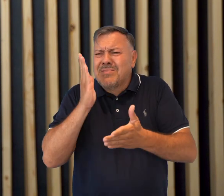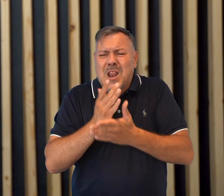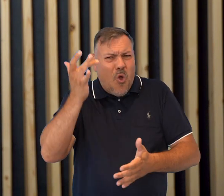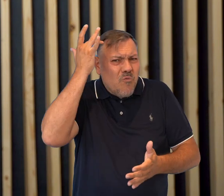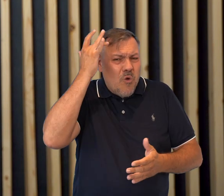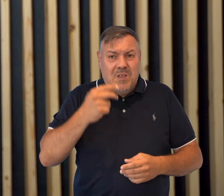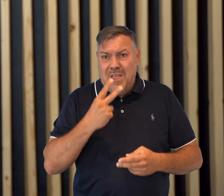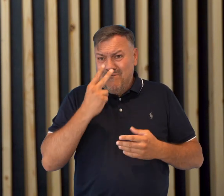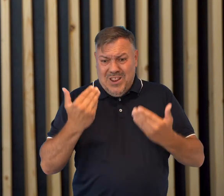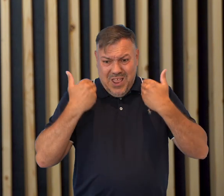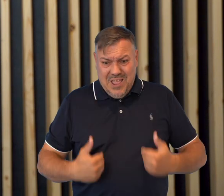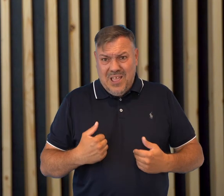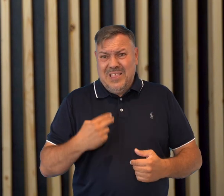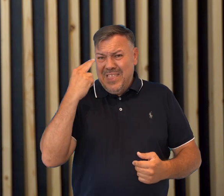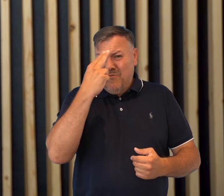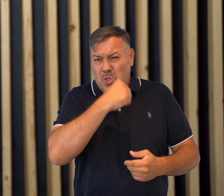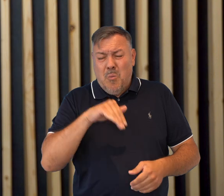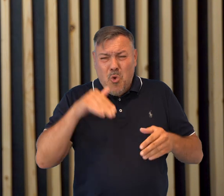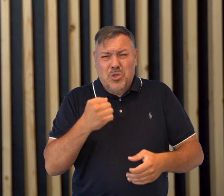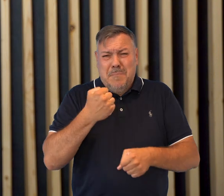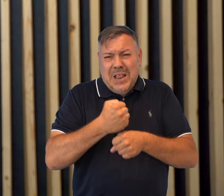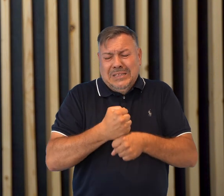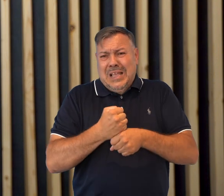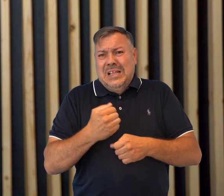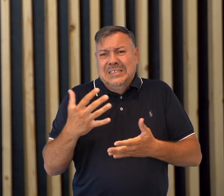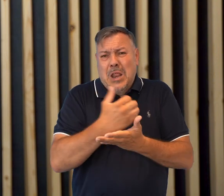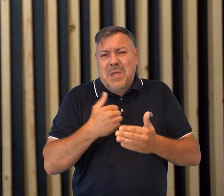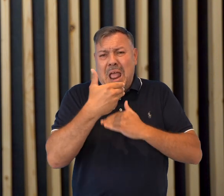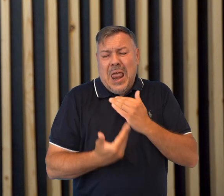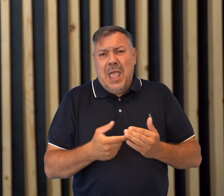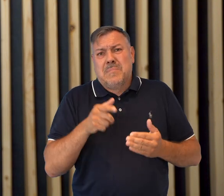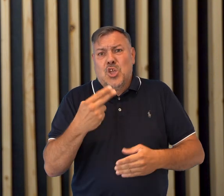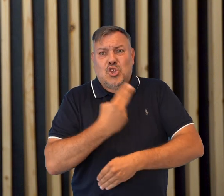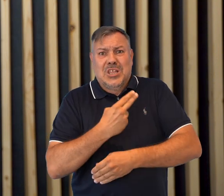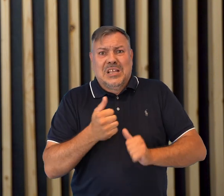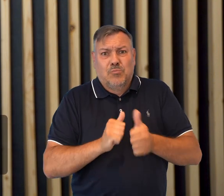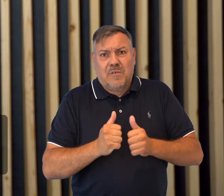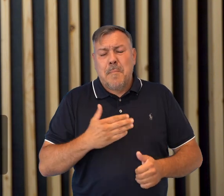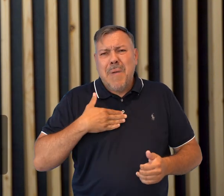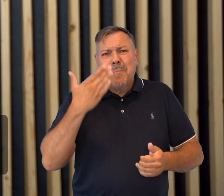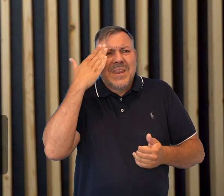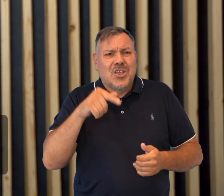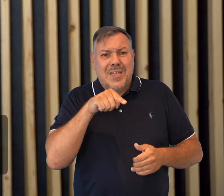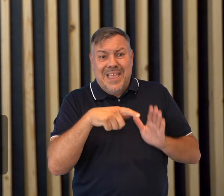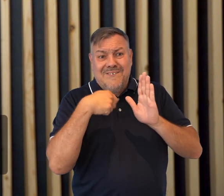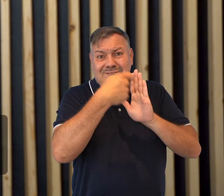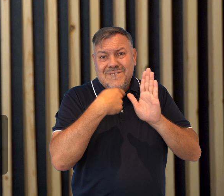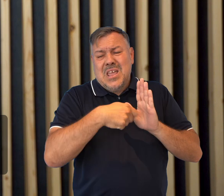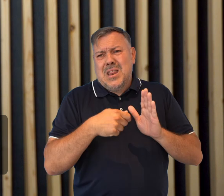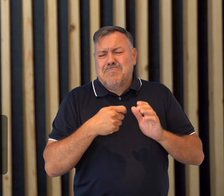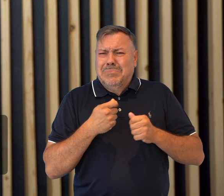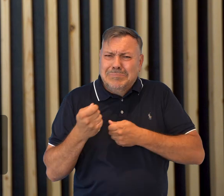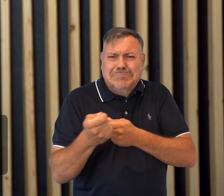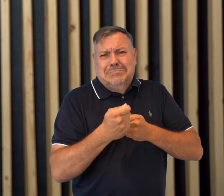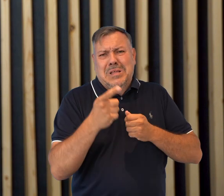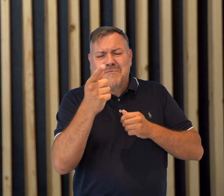jako osoba niewidoma mogę również pracować, zarabiać na chleb jako dziennikarz sportowy. Więc mam nadzieję, że taki krótki filmik zainspiruje